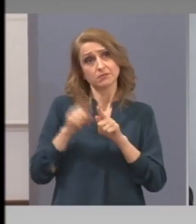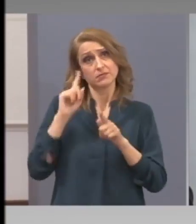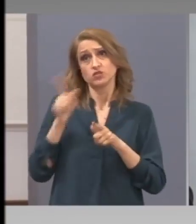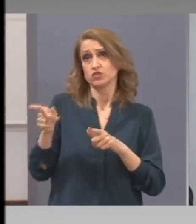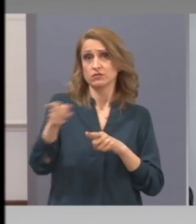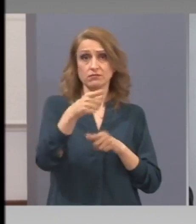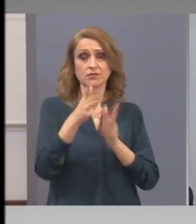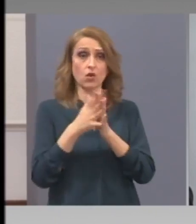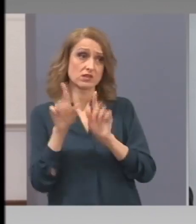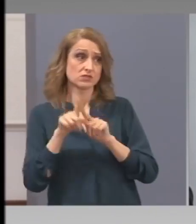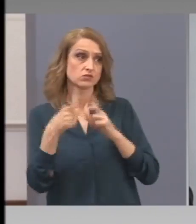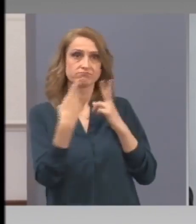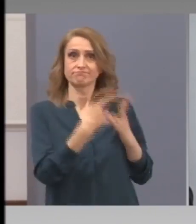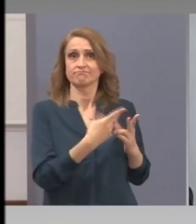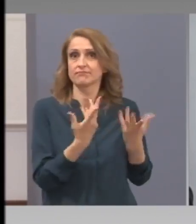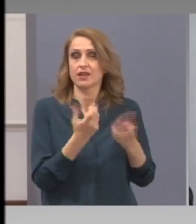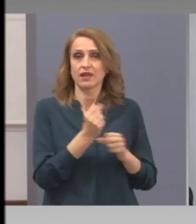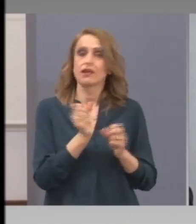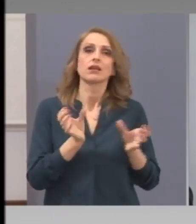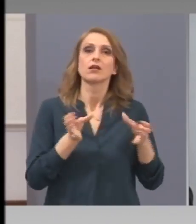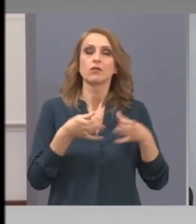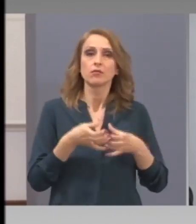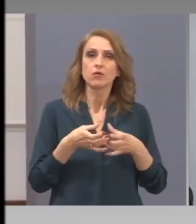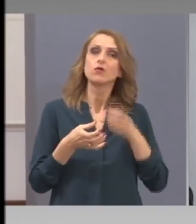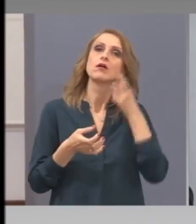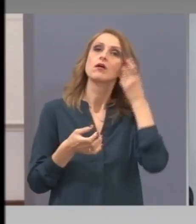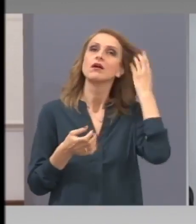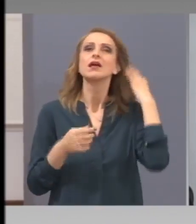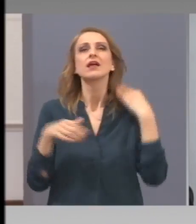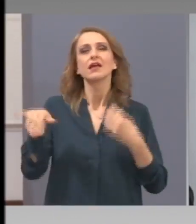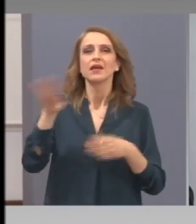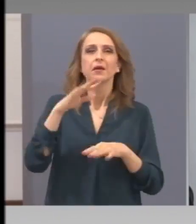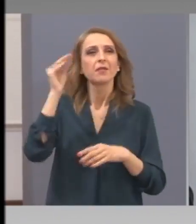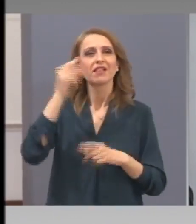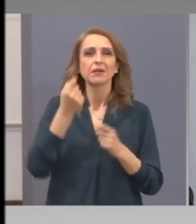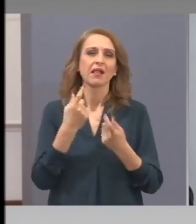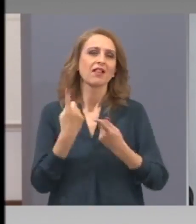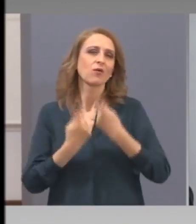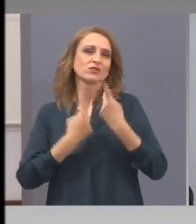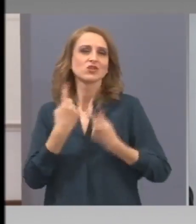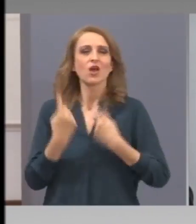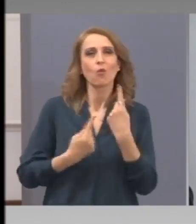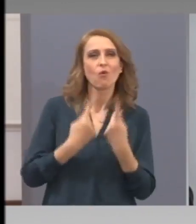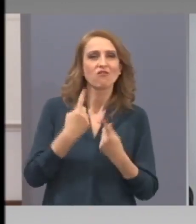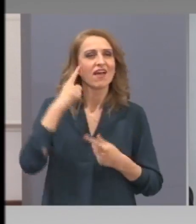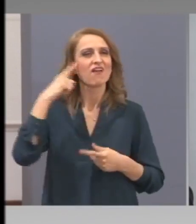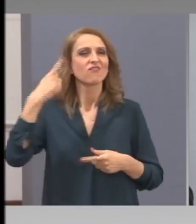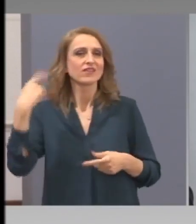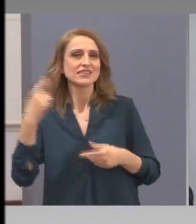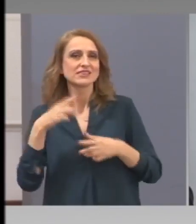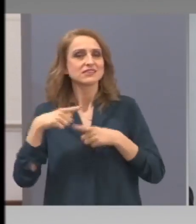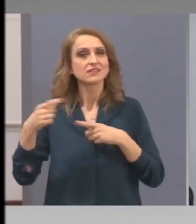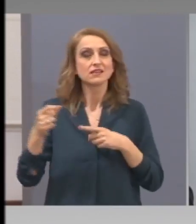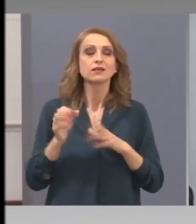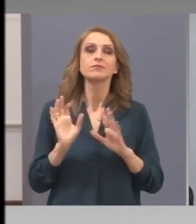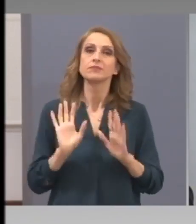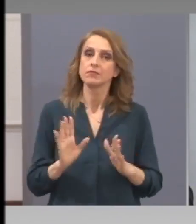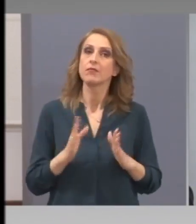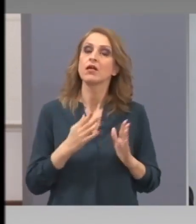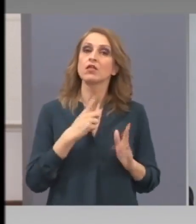българския народ, винаги когато почне за някой да пуска вицове или шеги, обикновенно, той е значим човек.